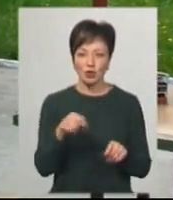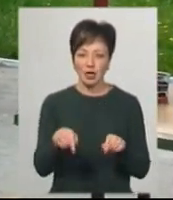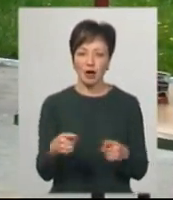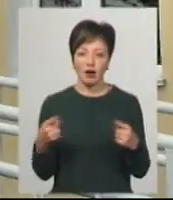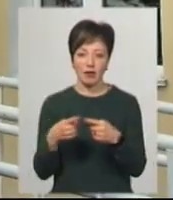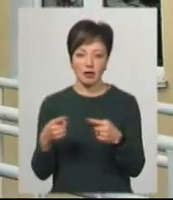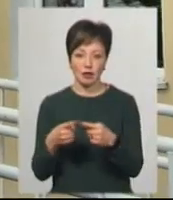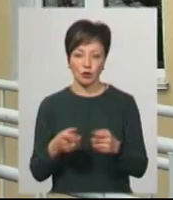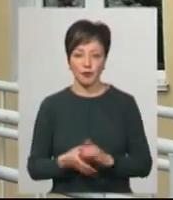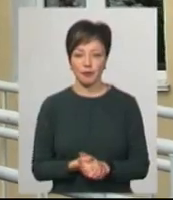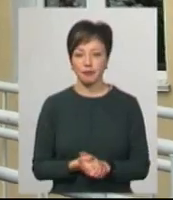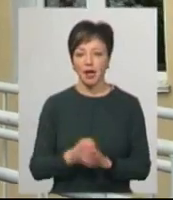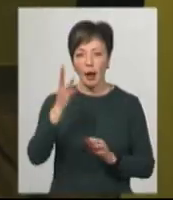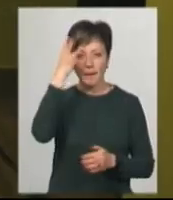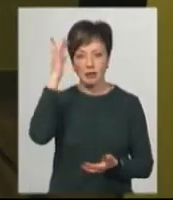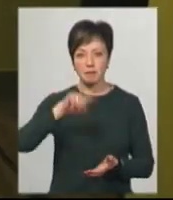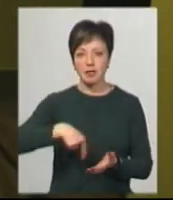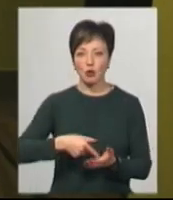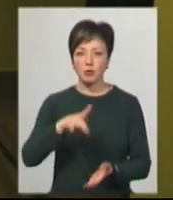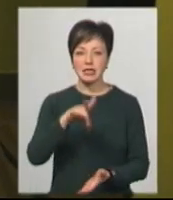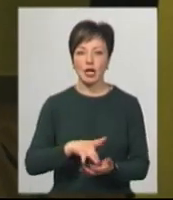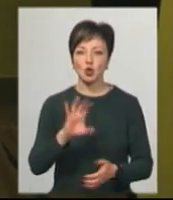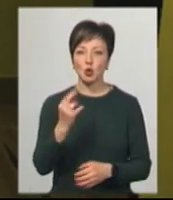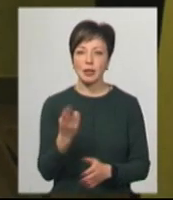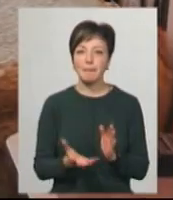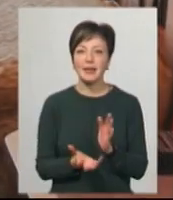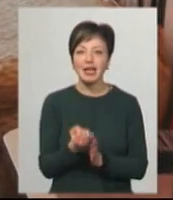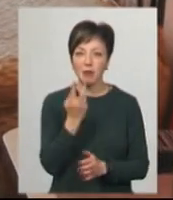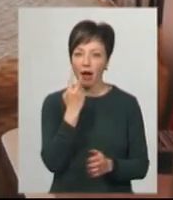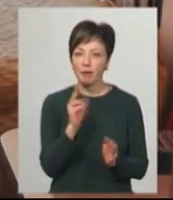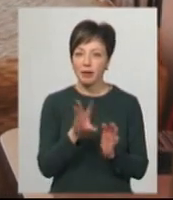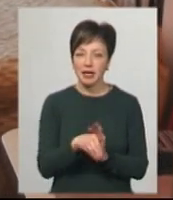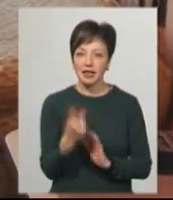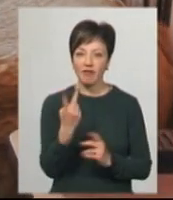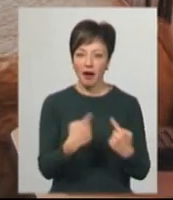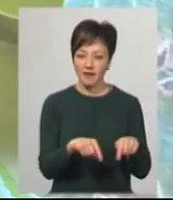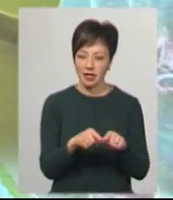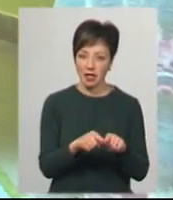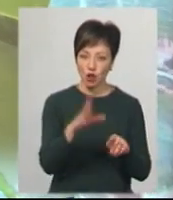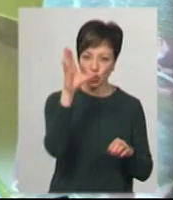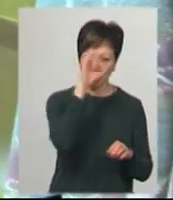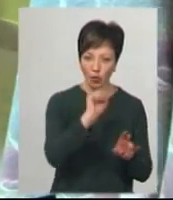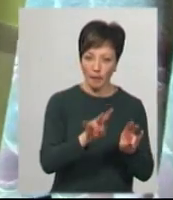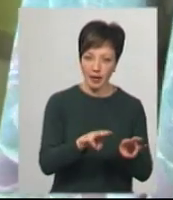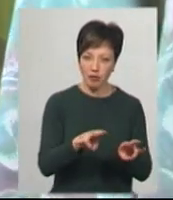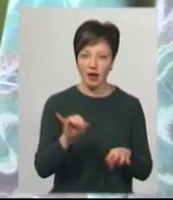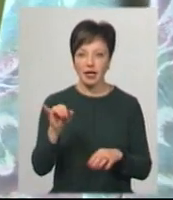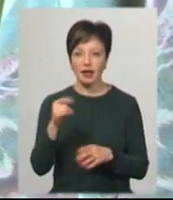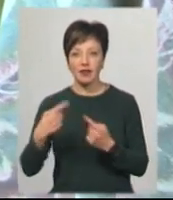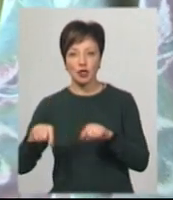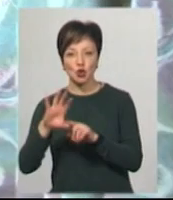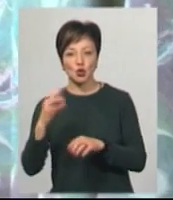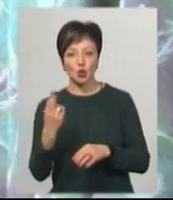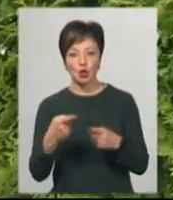зняти собі житло. У Хмельницькому міському центрі соціальної підтримки та адаптації працює два відділення – відділення нічного перебування та відділення